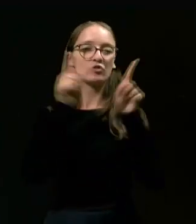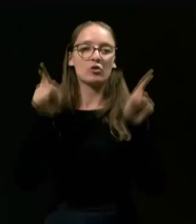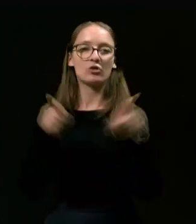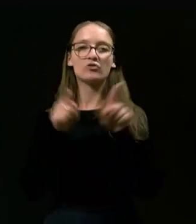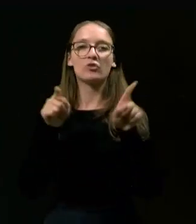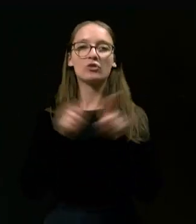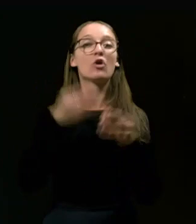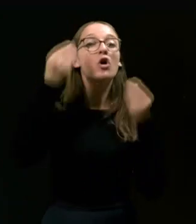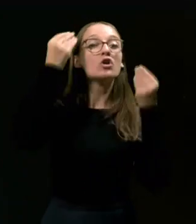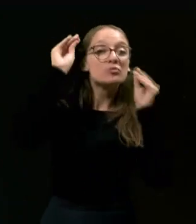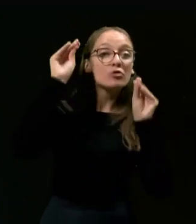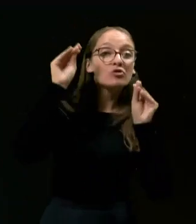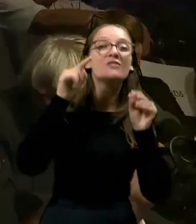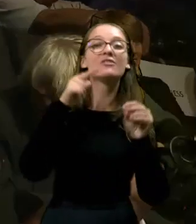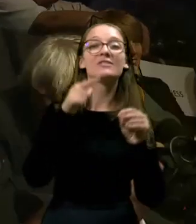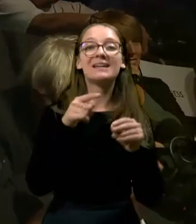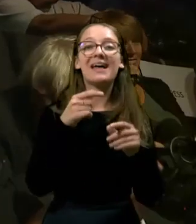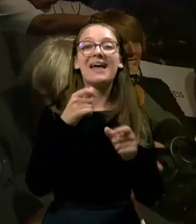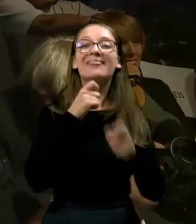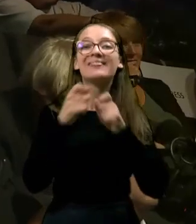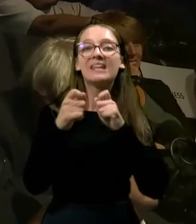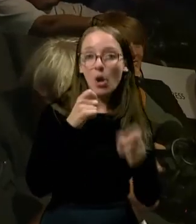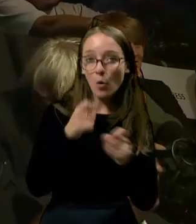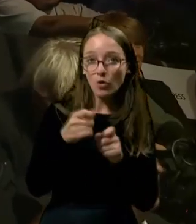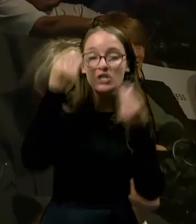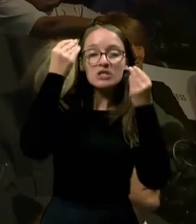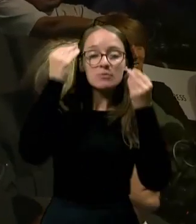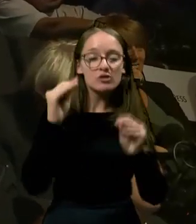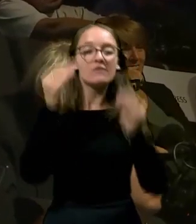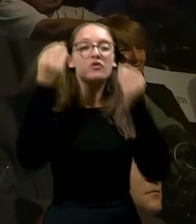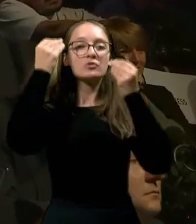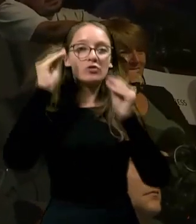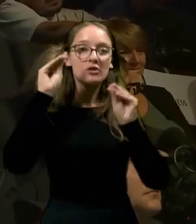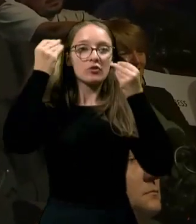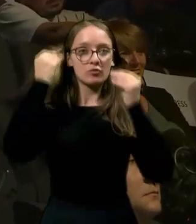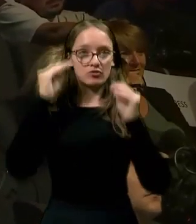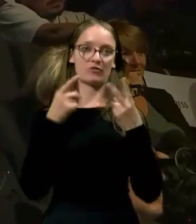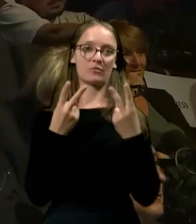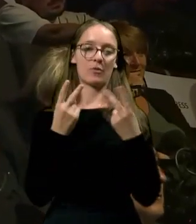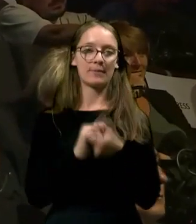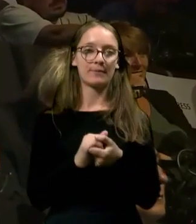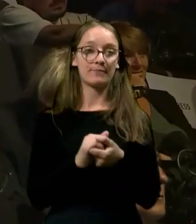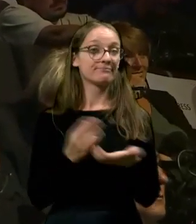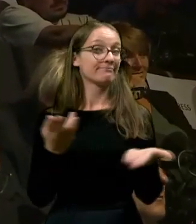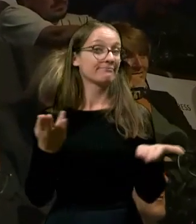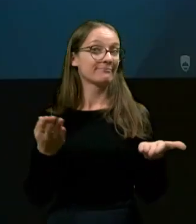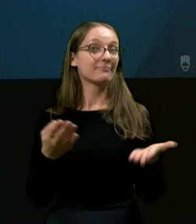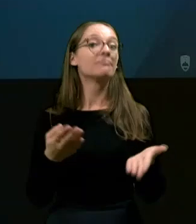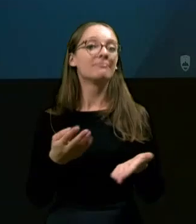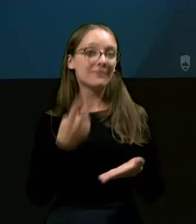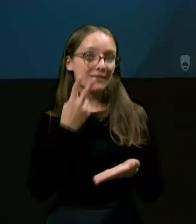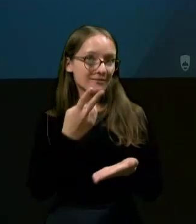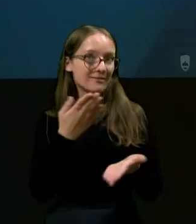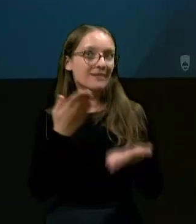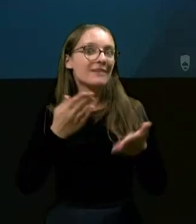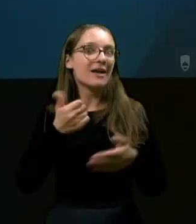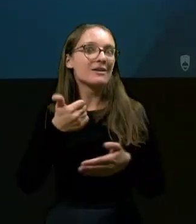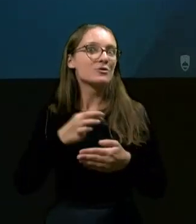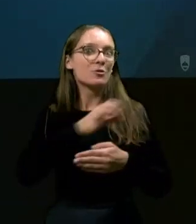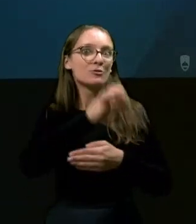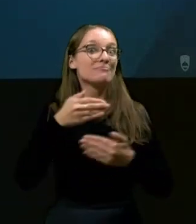spošljivost v dialogu. Spošljivost, spošljivost, spošljivost. In gled, zlomka, danes posto te dne vlade,